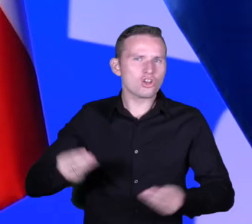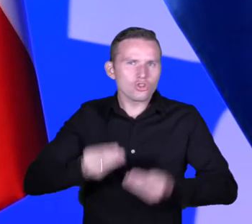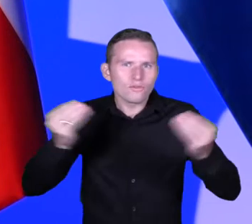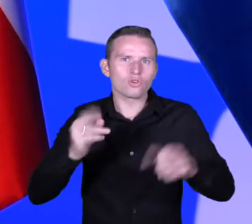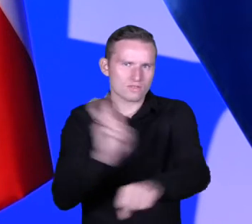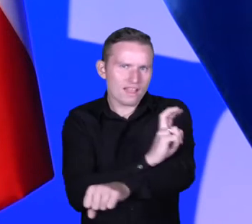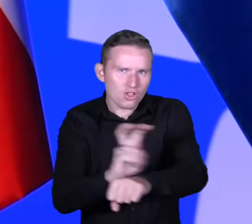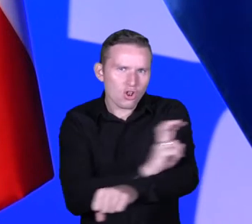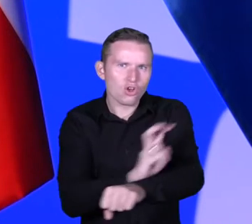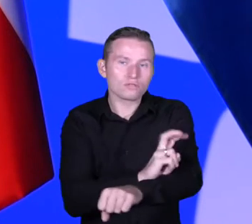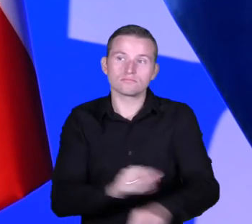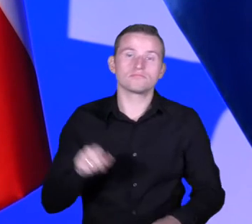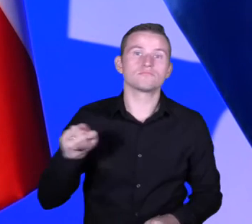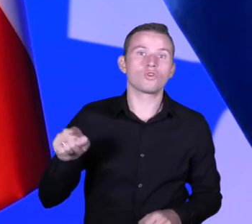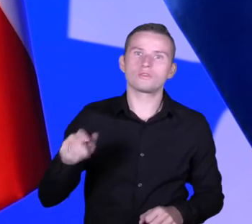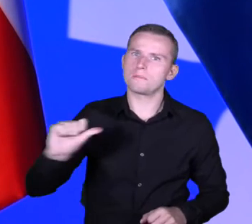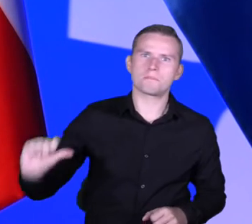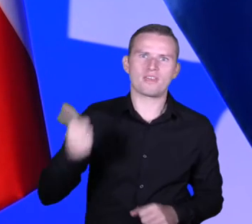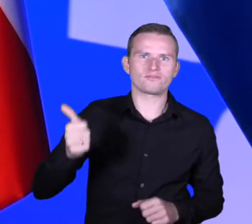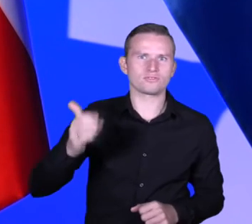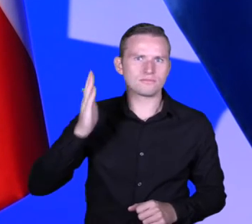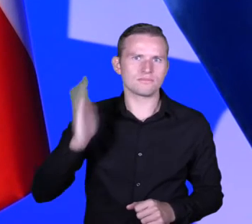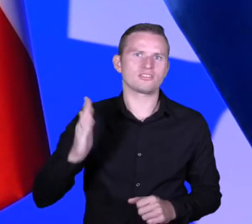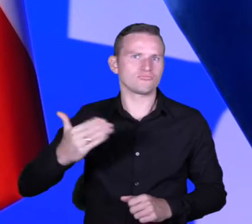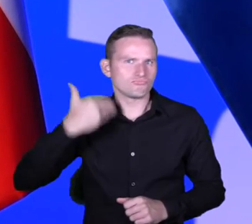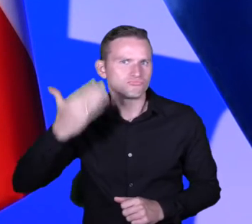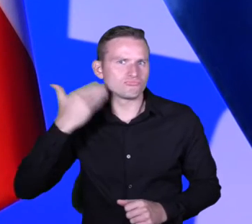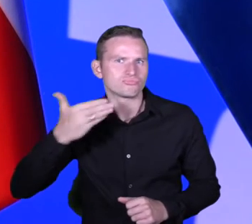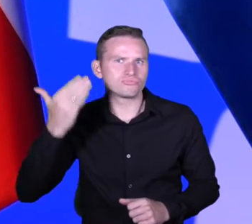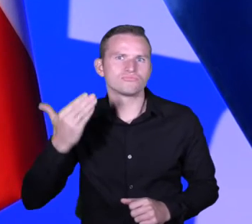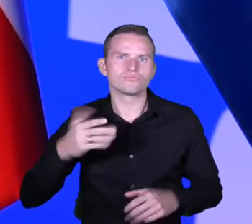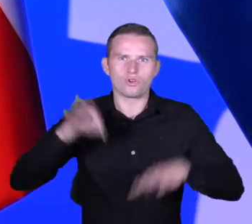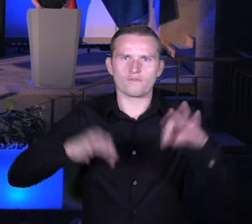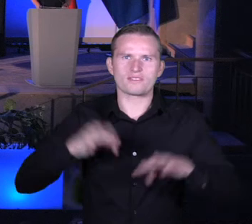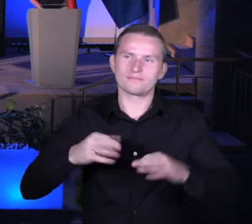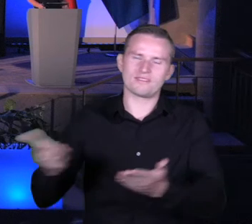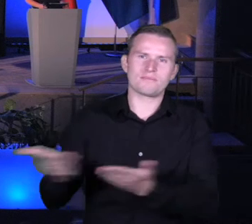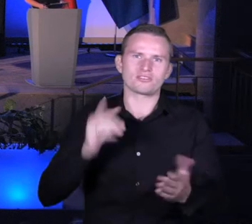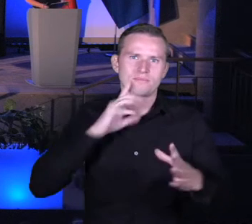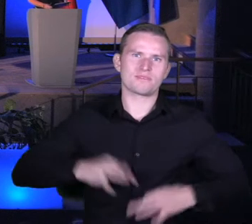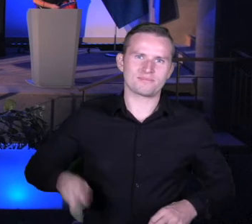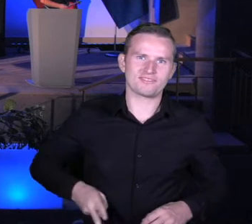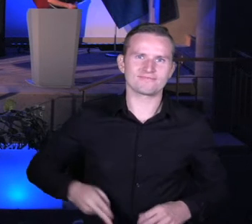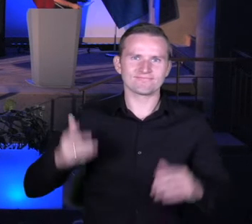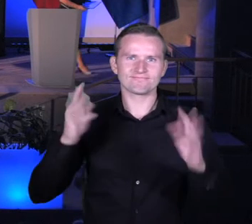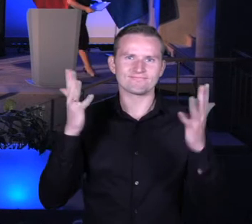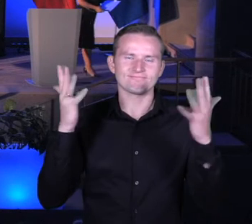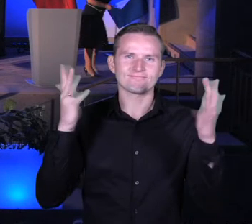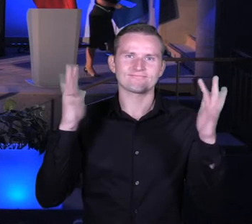technologii, który jako pierwszy zabierze głos podczas naszej konferencji. Zapraszam bardzo panie ministrze. Dzień